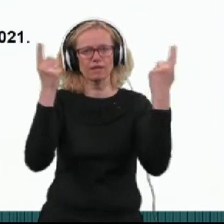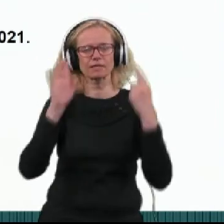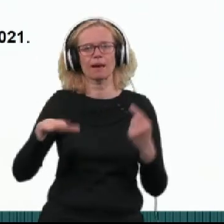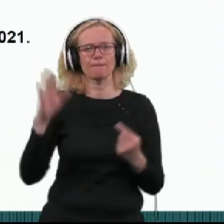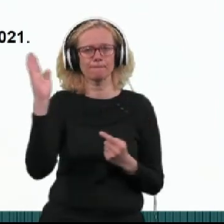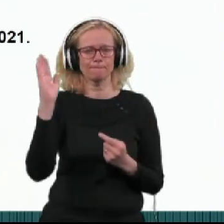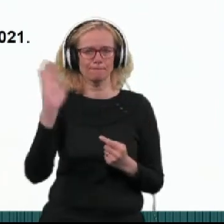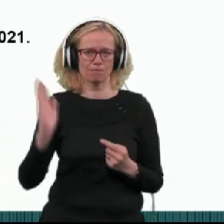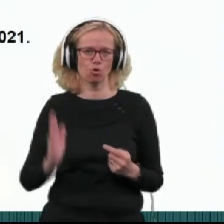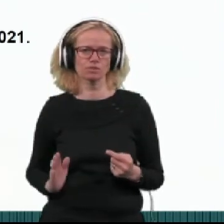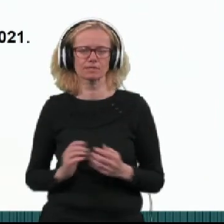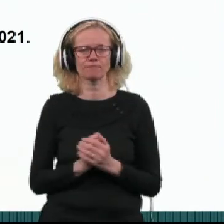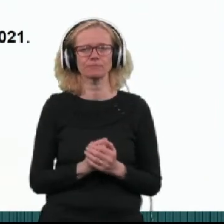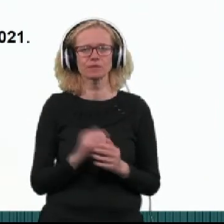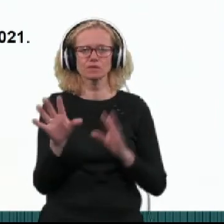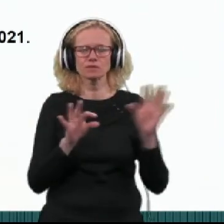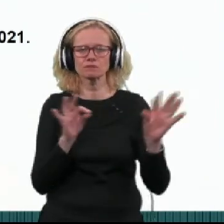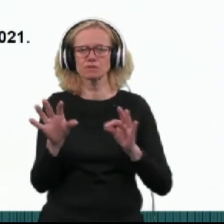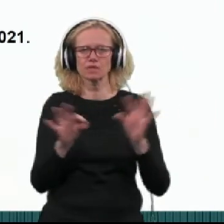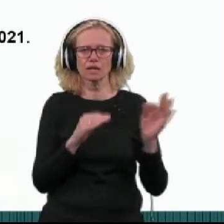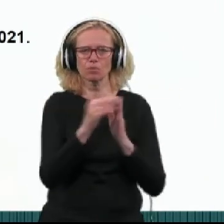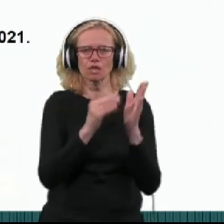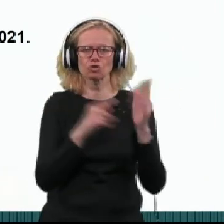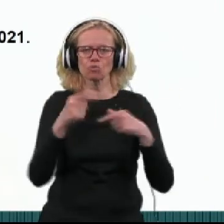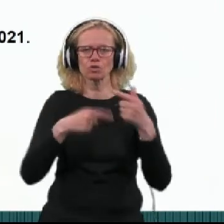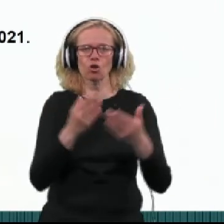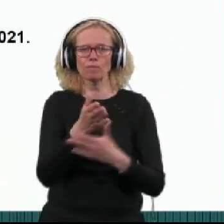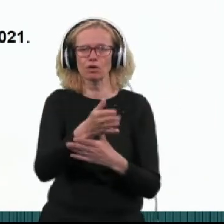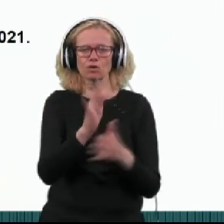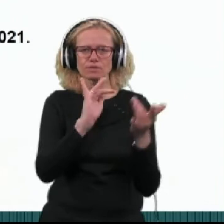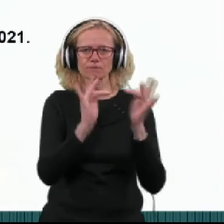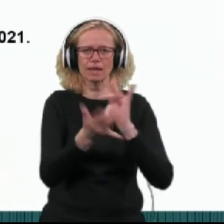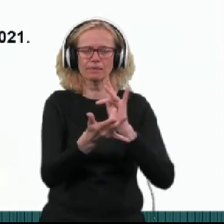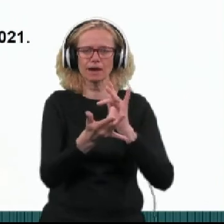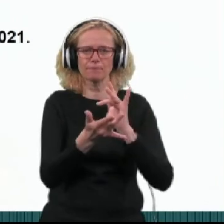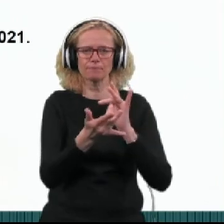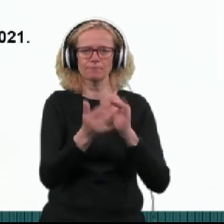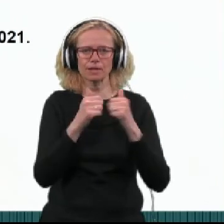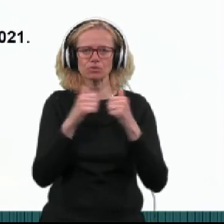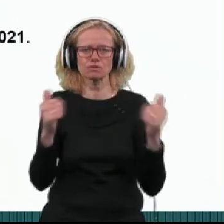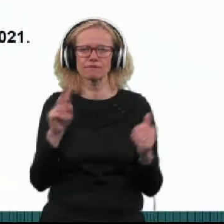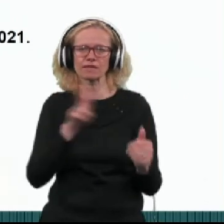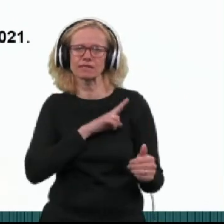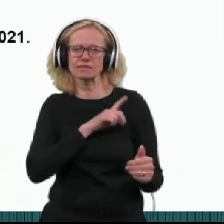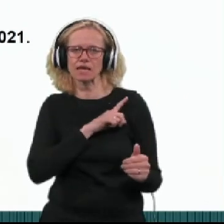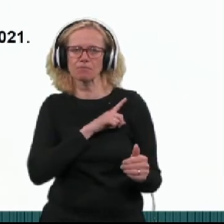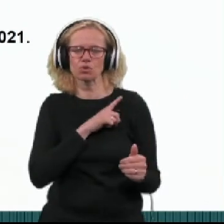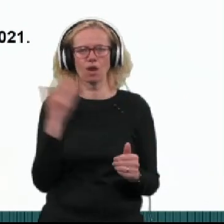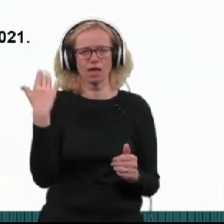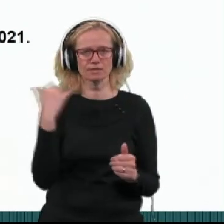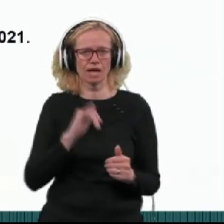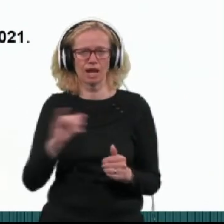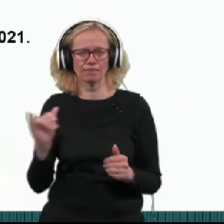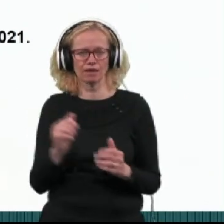na Primorskem. Izbiranje podatkov je potekalo preko spleta in sicer predvsem v decembru lanskega leta.